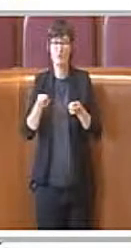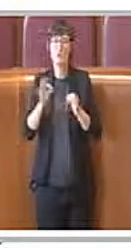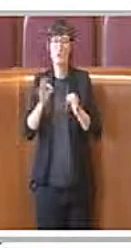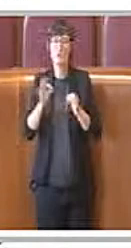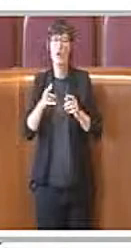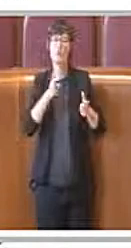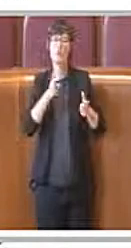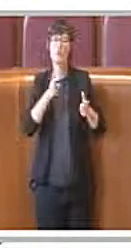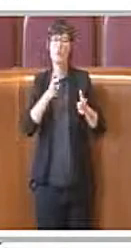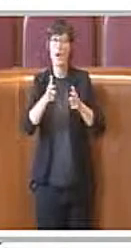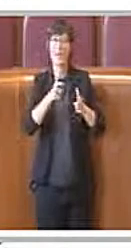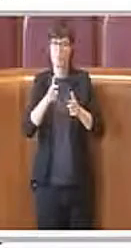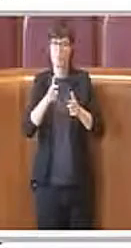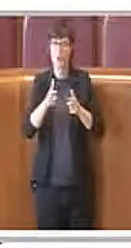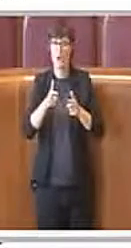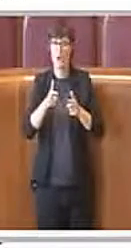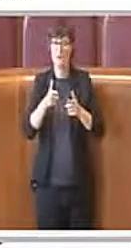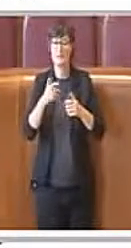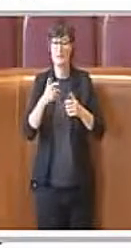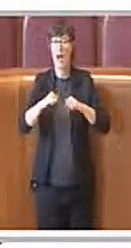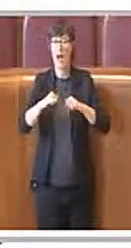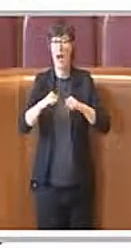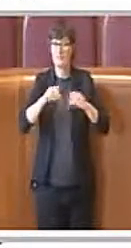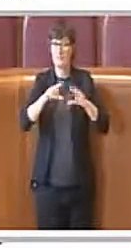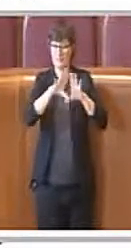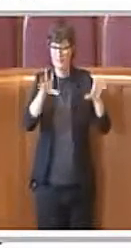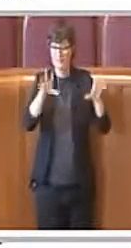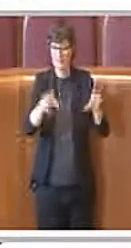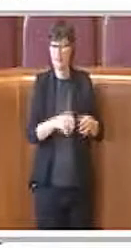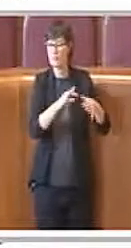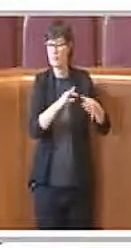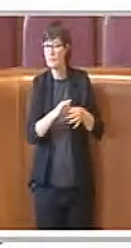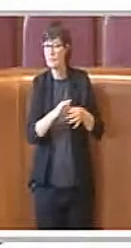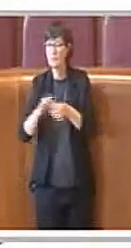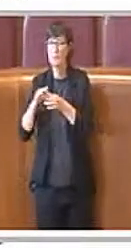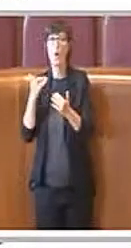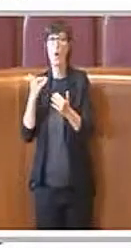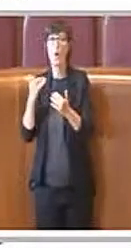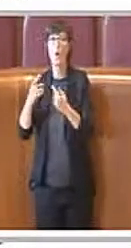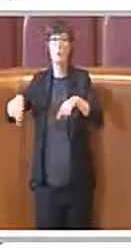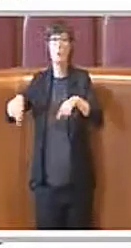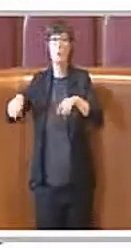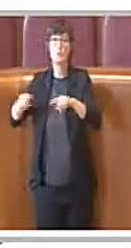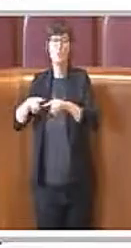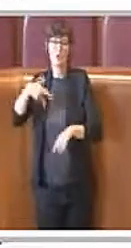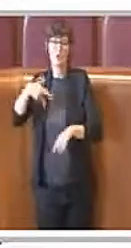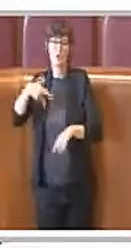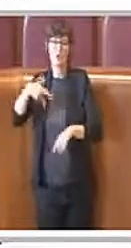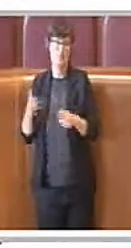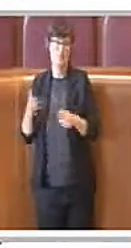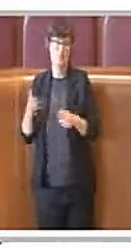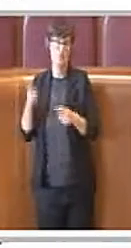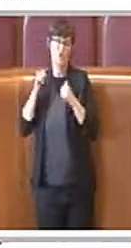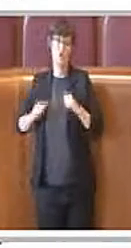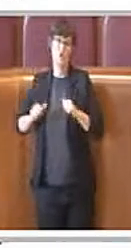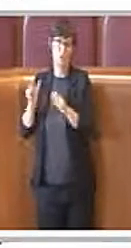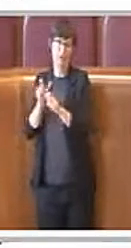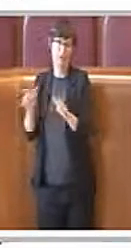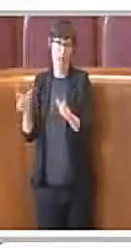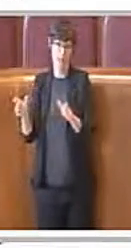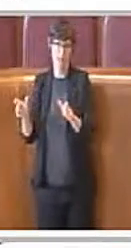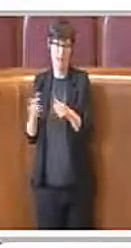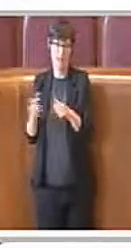con le consulte cittadine istituite dall'amministrazione stessa. Prima di illustrare la proposta,